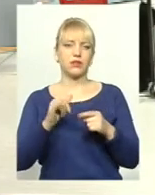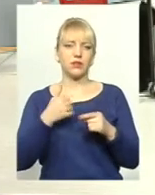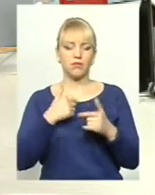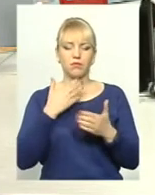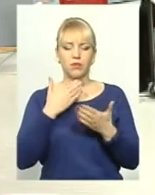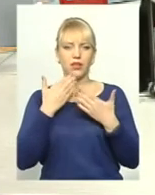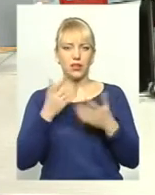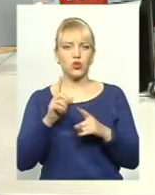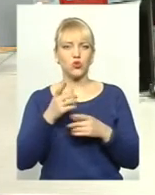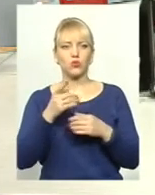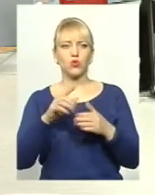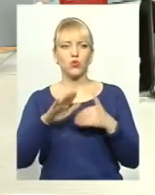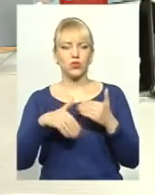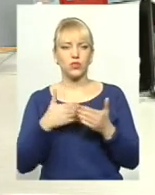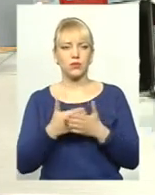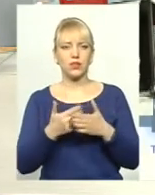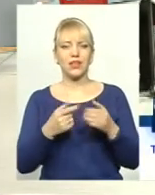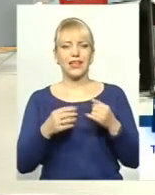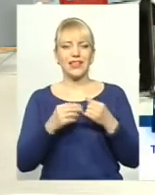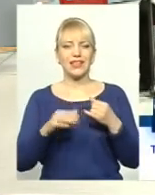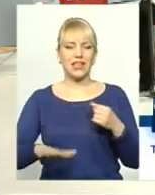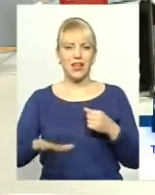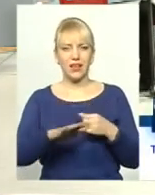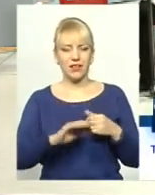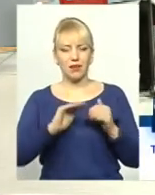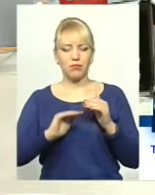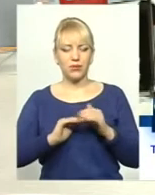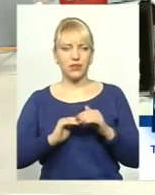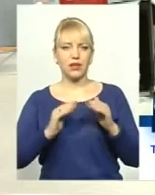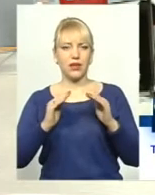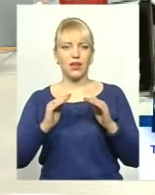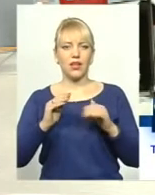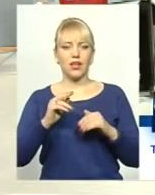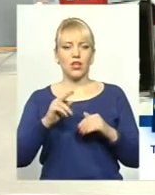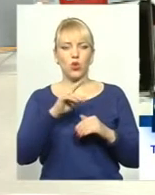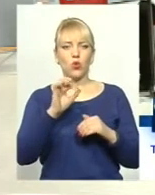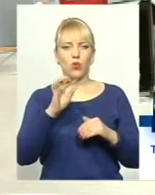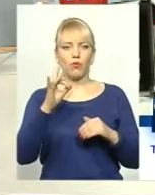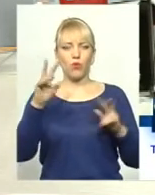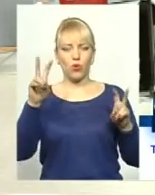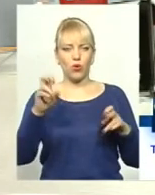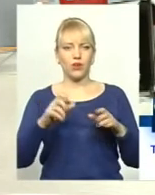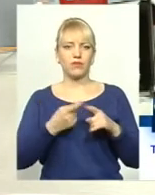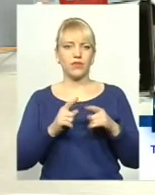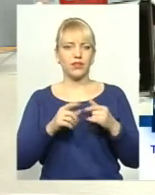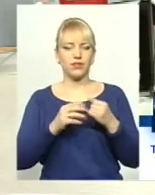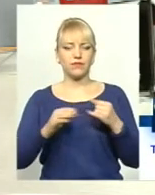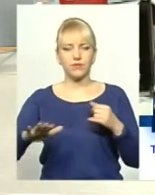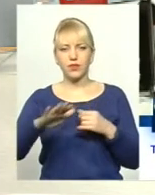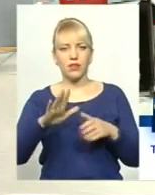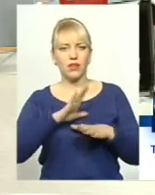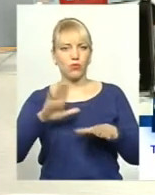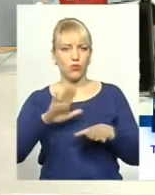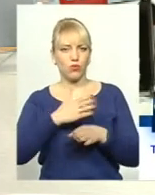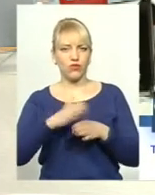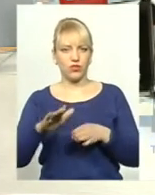пір ділянка під притулок до добро, яка мала бути виділена ще до кінця цього року, наразі так і не виділена?